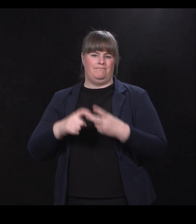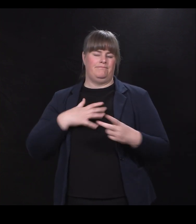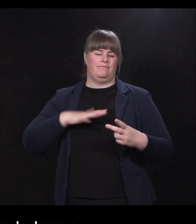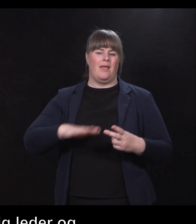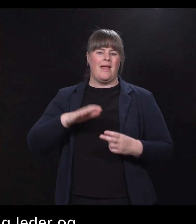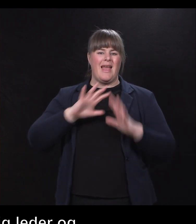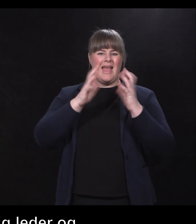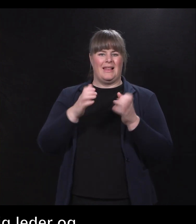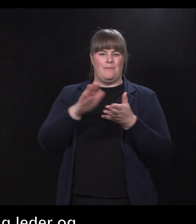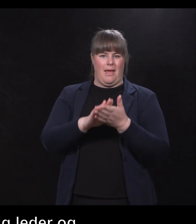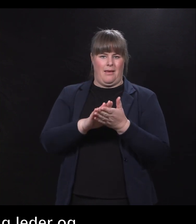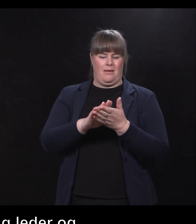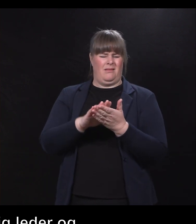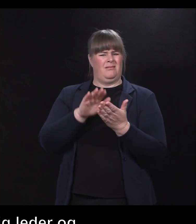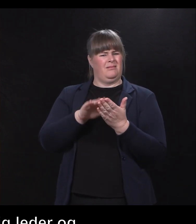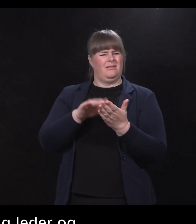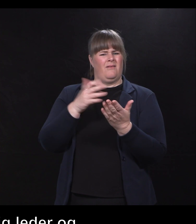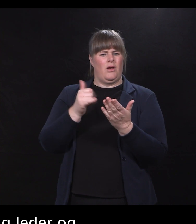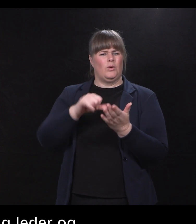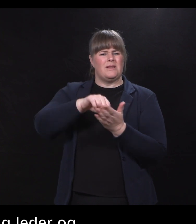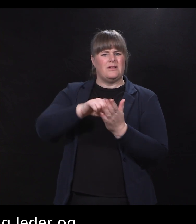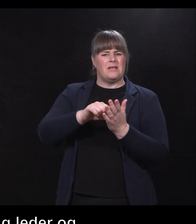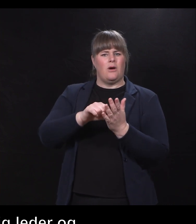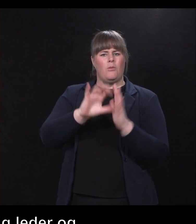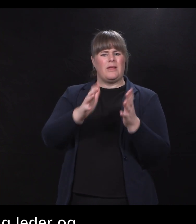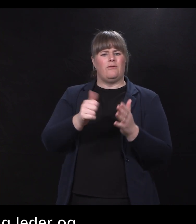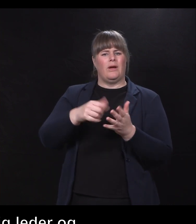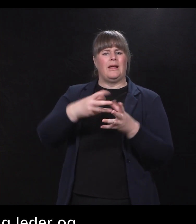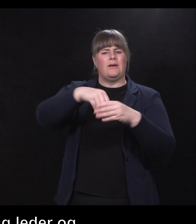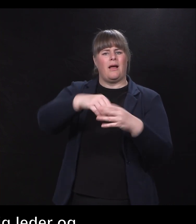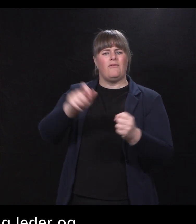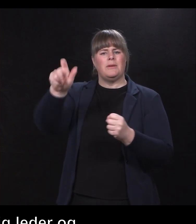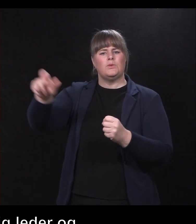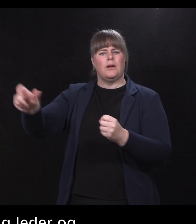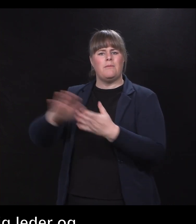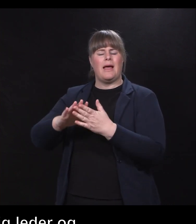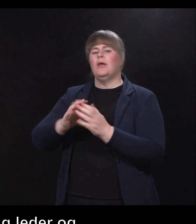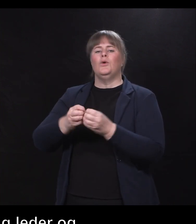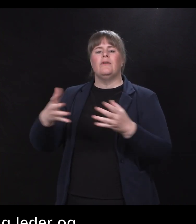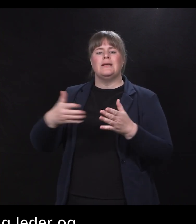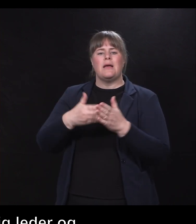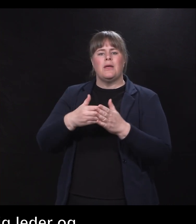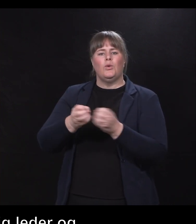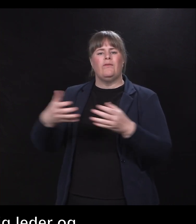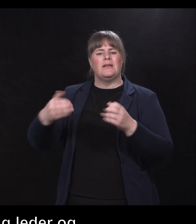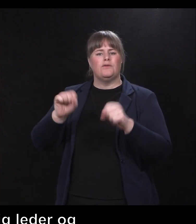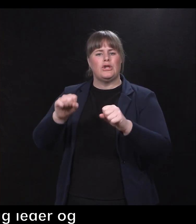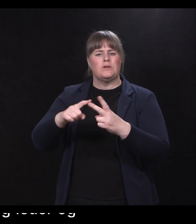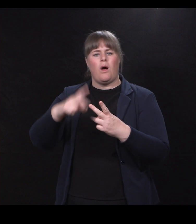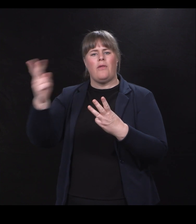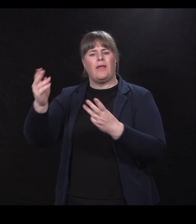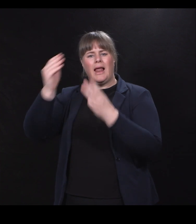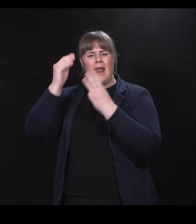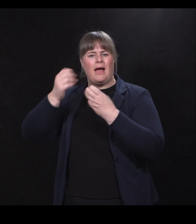og en modell for inkludering av personer med utviklingshemming, utlysningsforstyrrelser og andre lærevansker i det